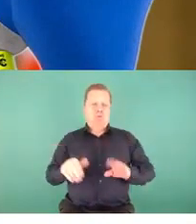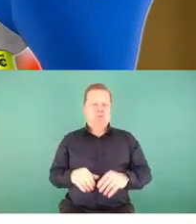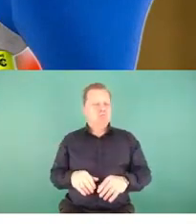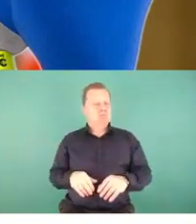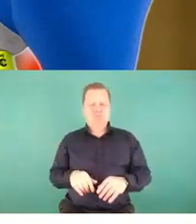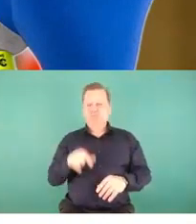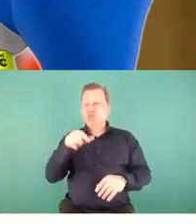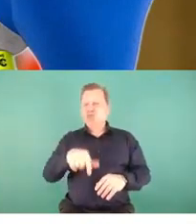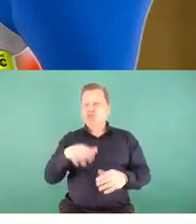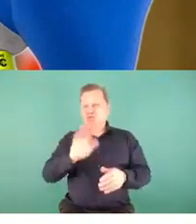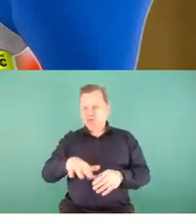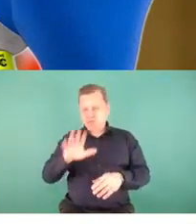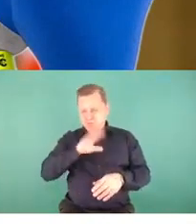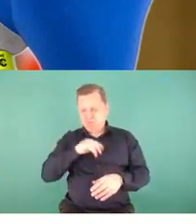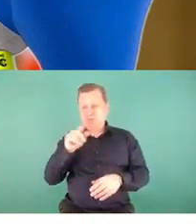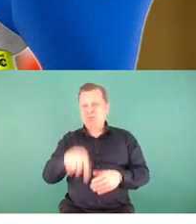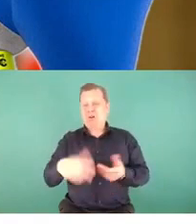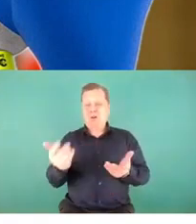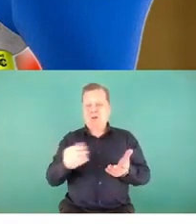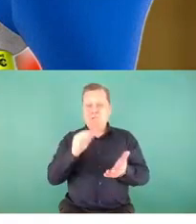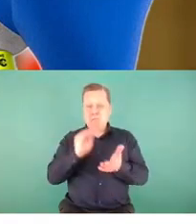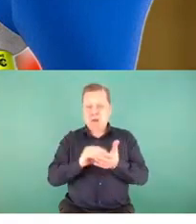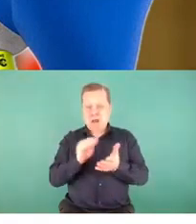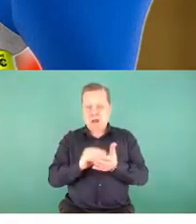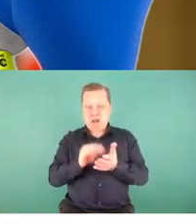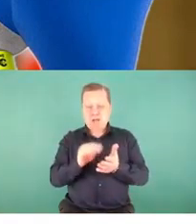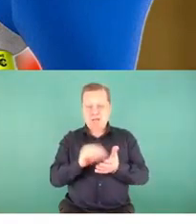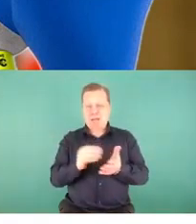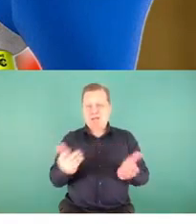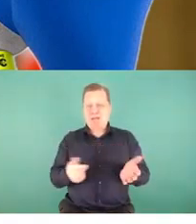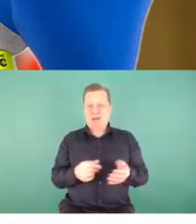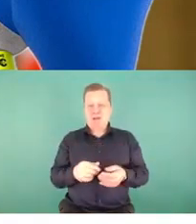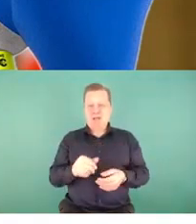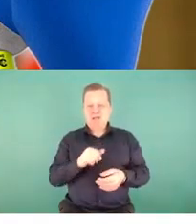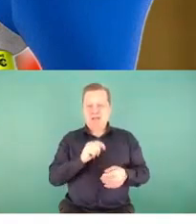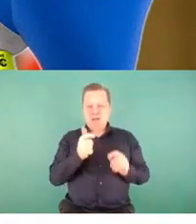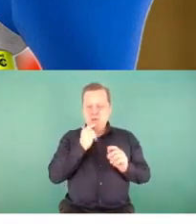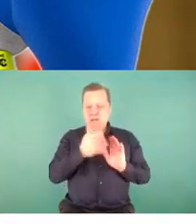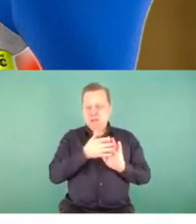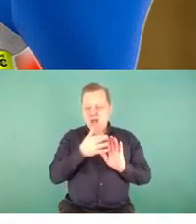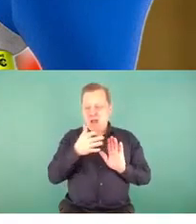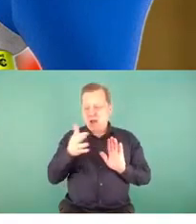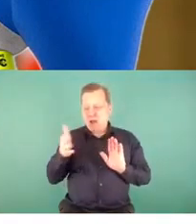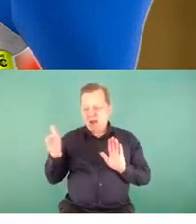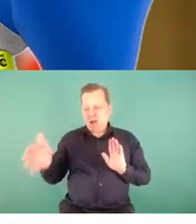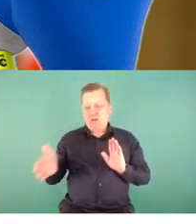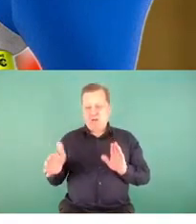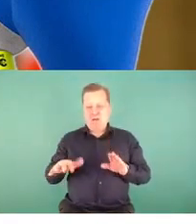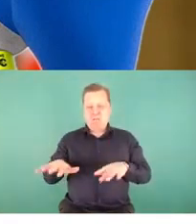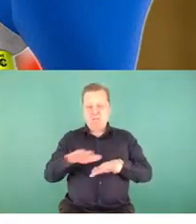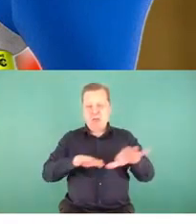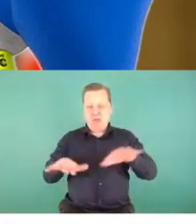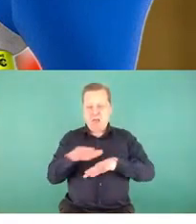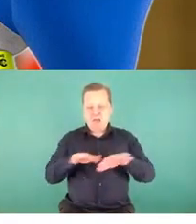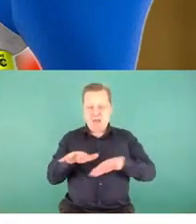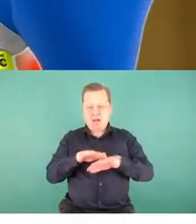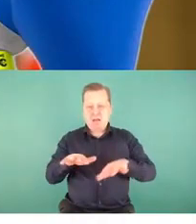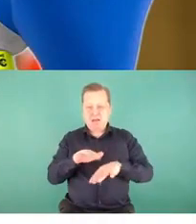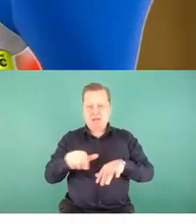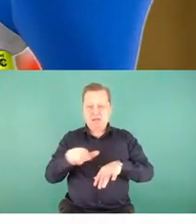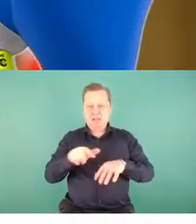praktycznie przejść całe te miejsca z